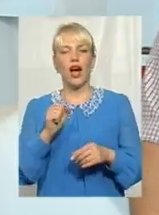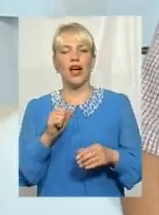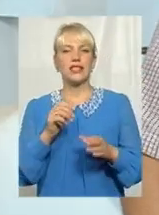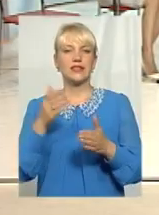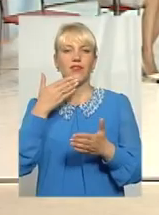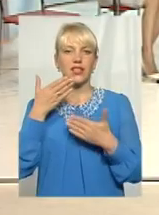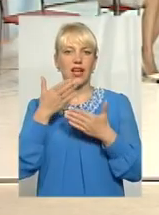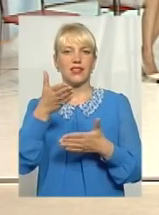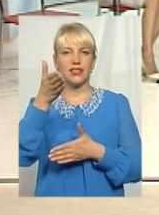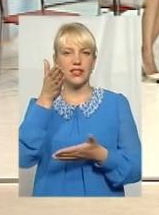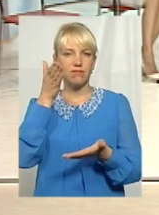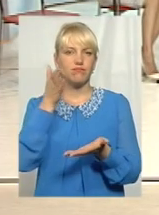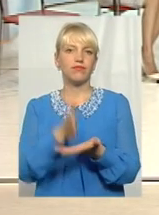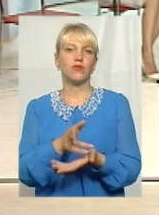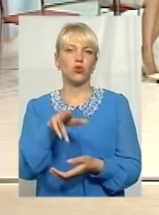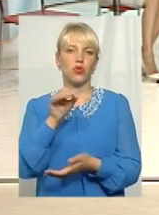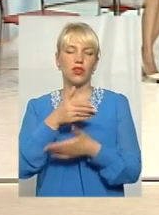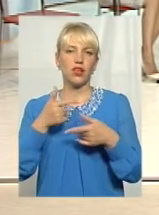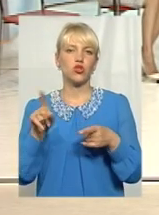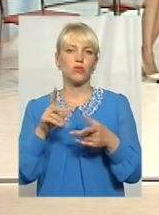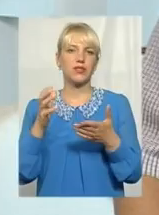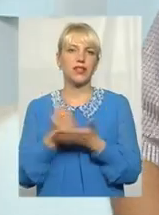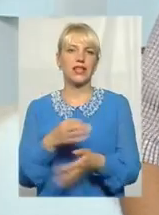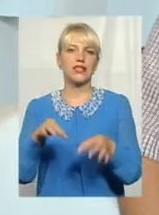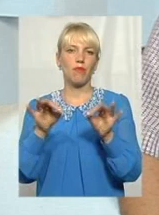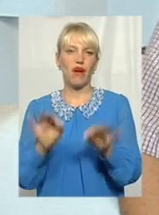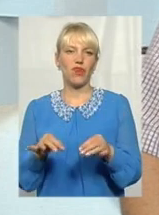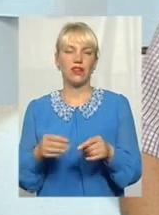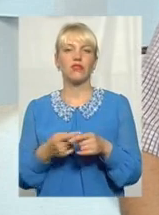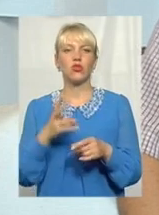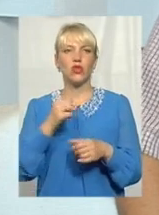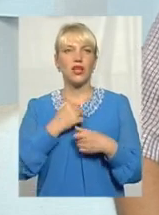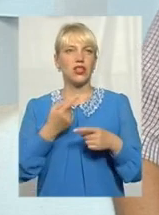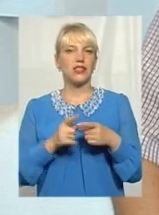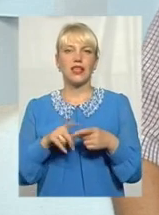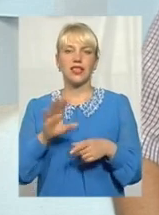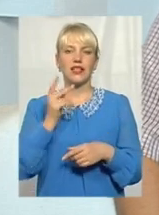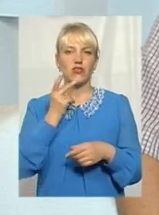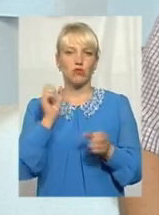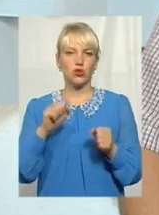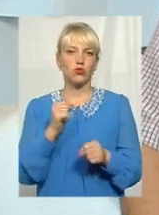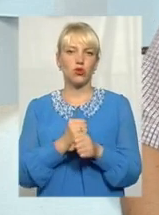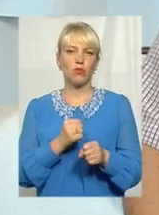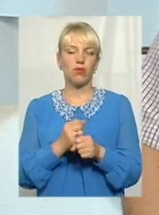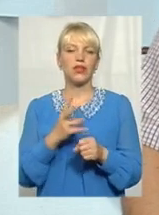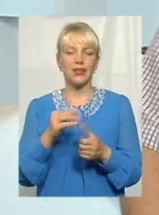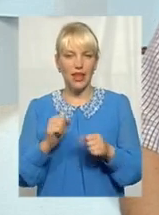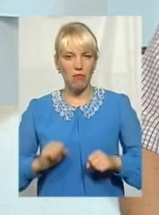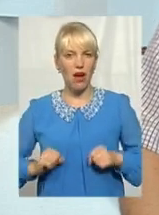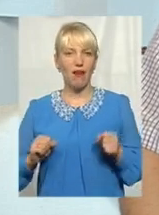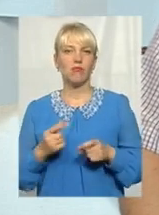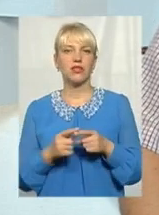для того, щоб знайти справедливість, на жаль, це не завжди ми можемо зробити, але принаймні намагаються журналісти. А з іншого боку,